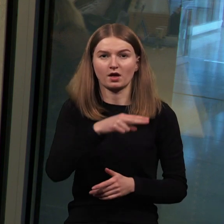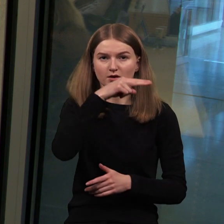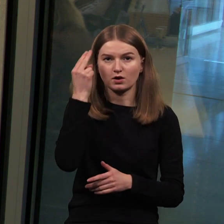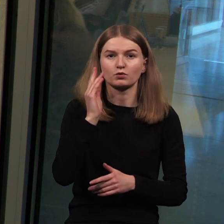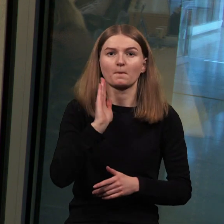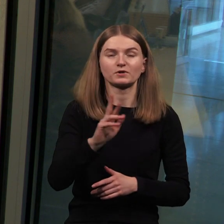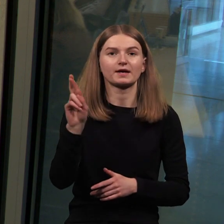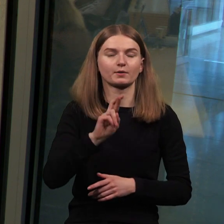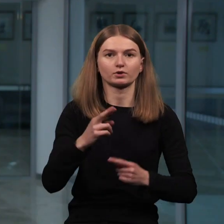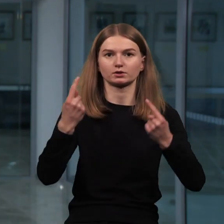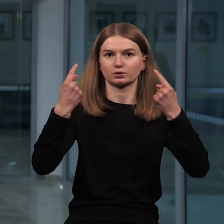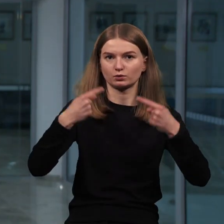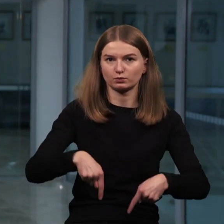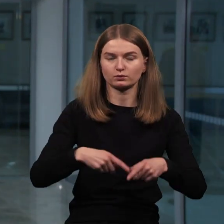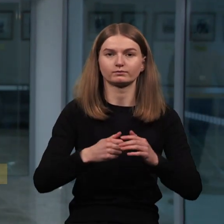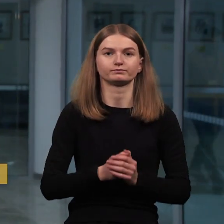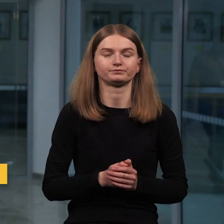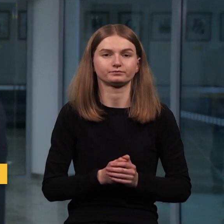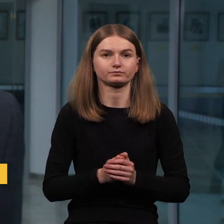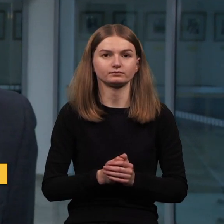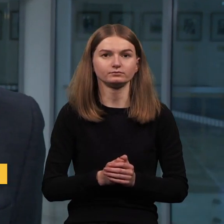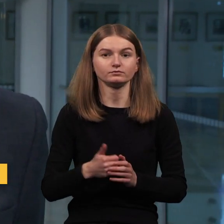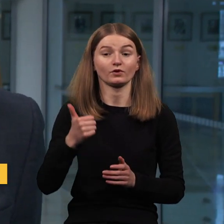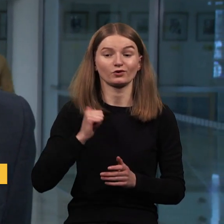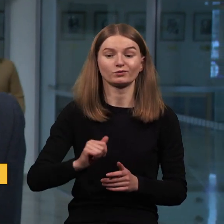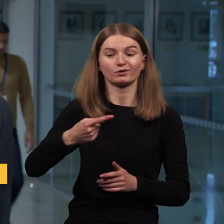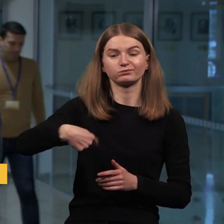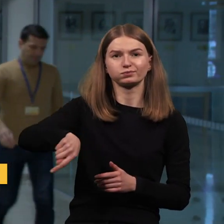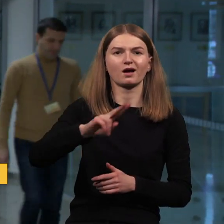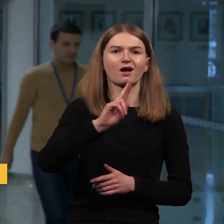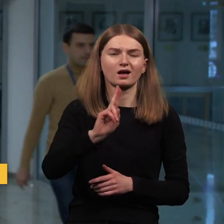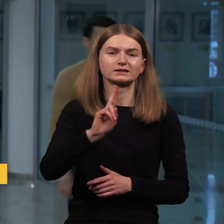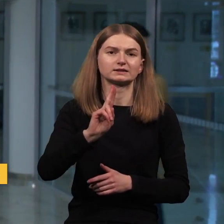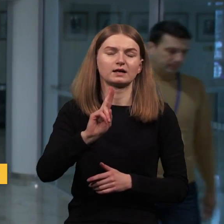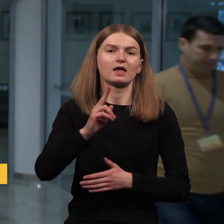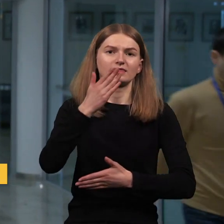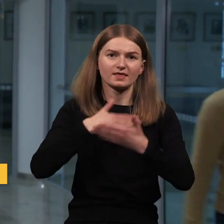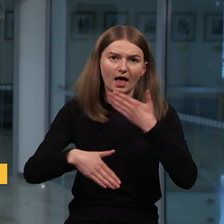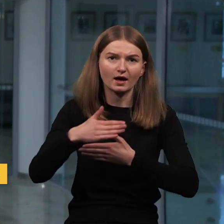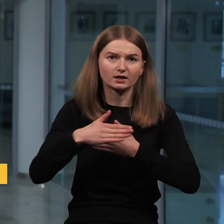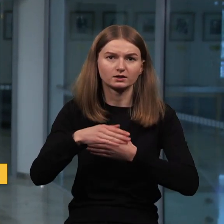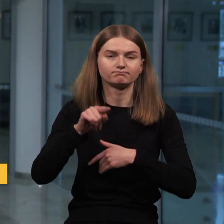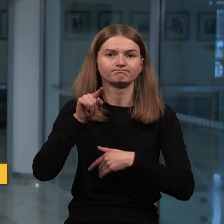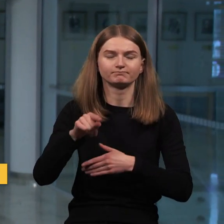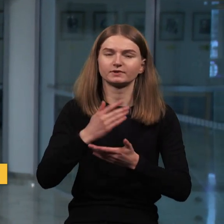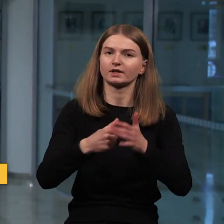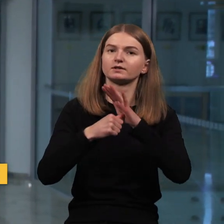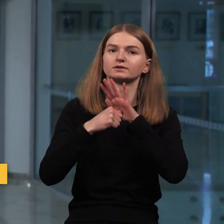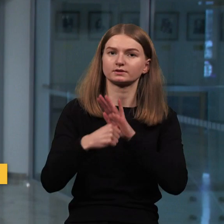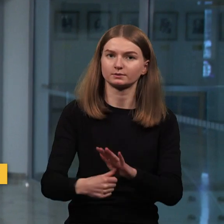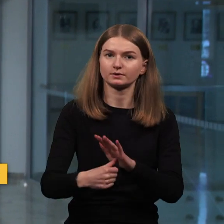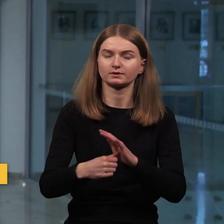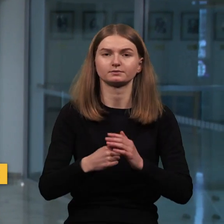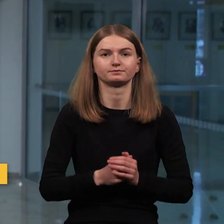reputacinę žalą. Žmonės su negale, įskaitant ir vaikų su negale, patiria sisteminę diskriminaciją. Tai